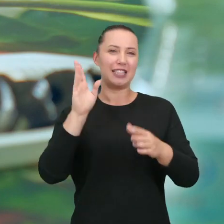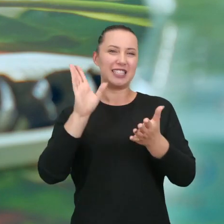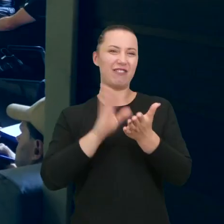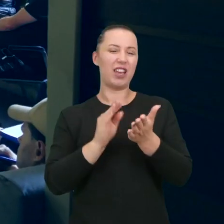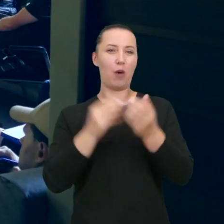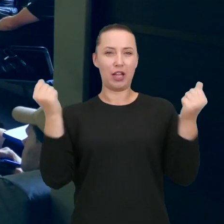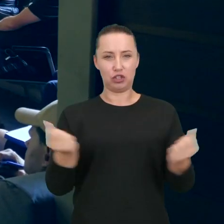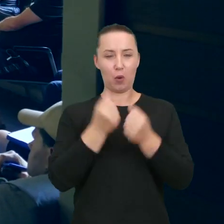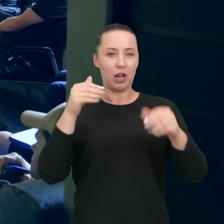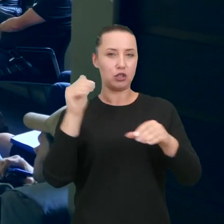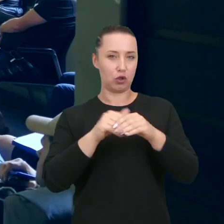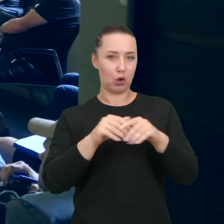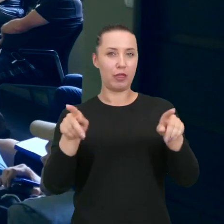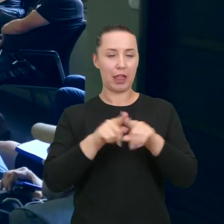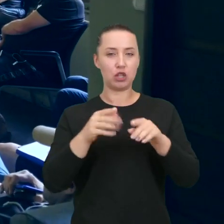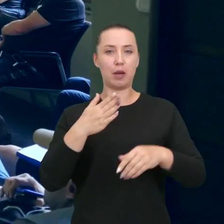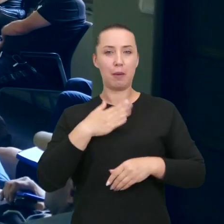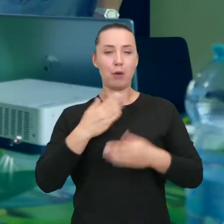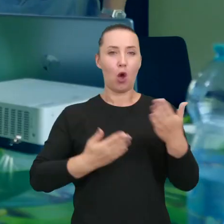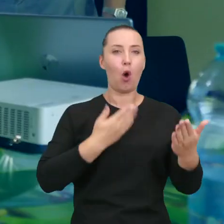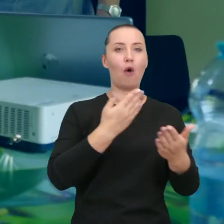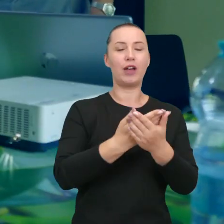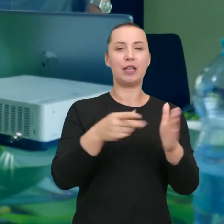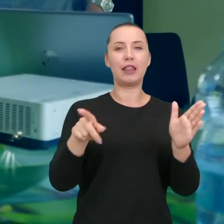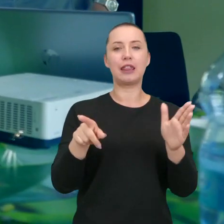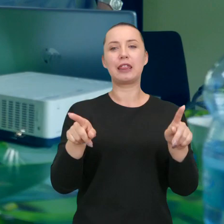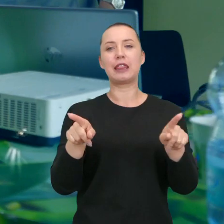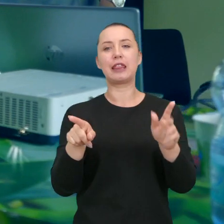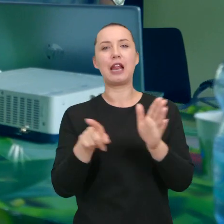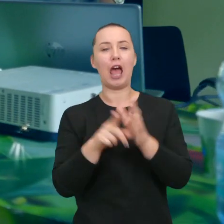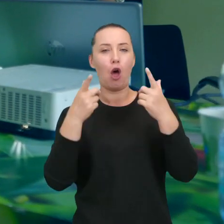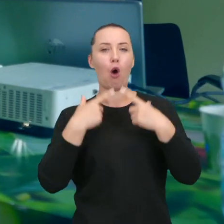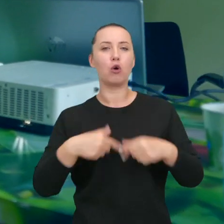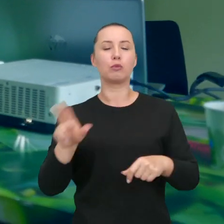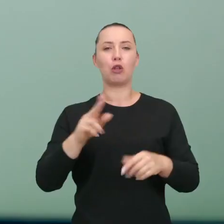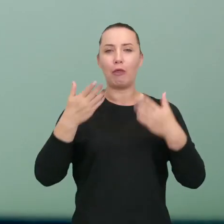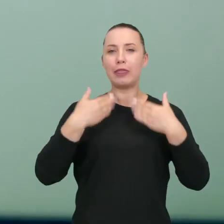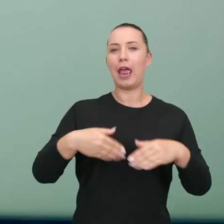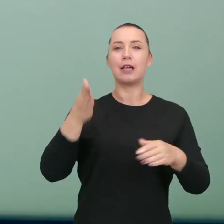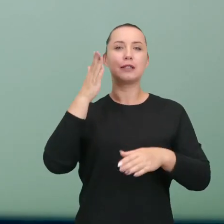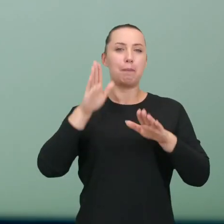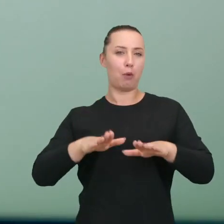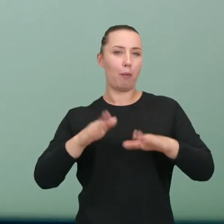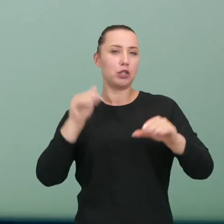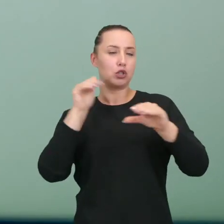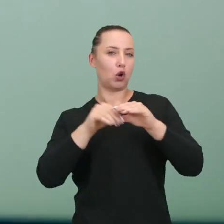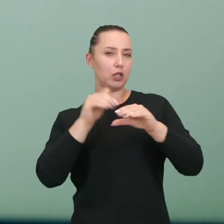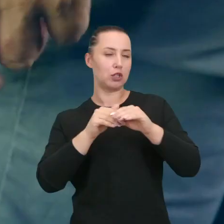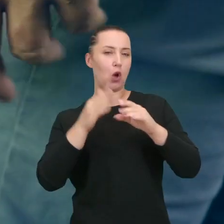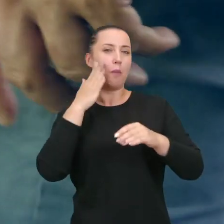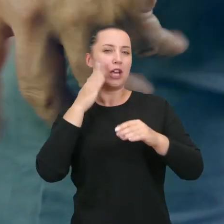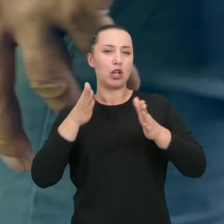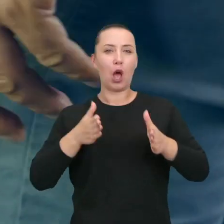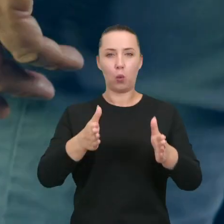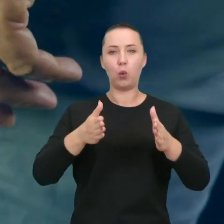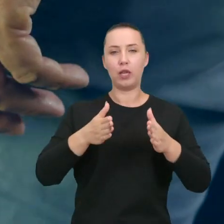działalności schroniskowej mamy tutaj ofertę dla osób, które są poza schroniskiem, na ulicy, w namiotach, którzy nigdy